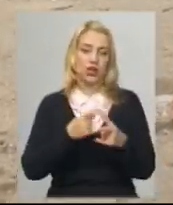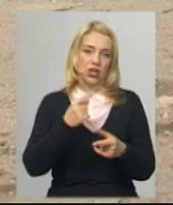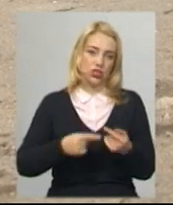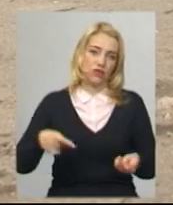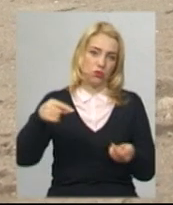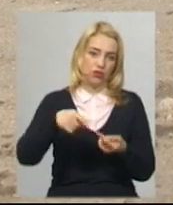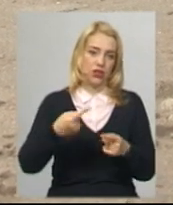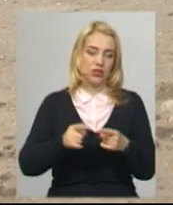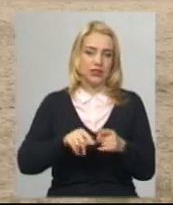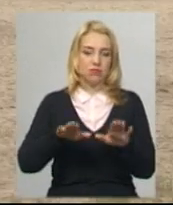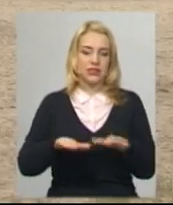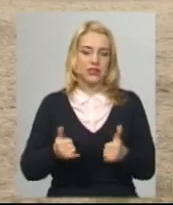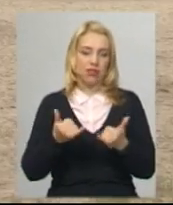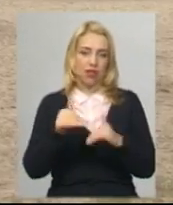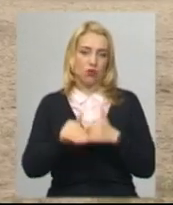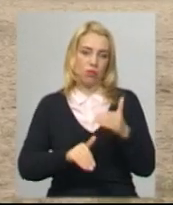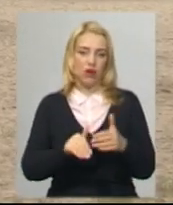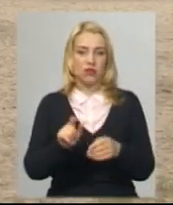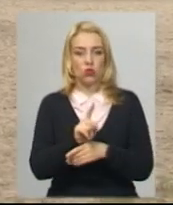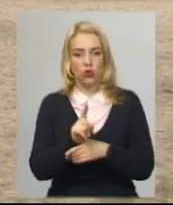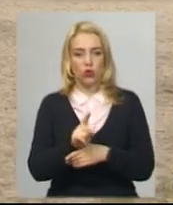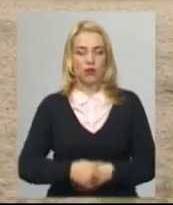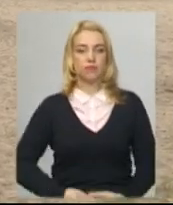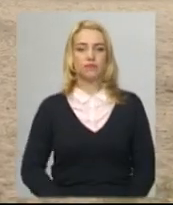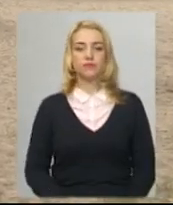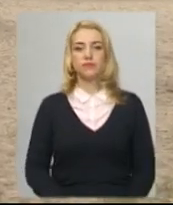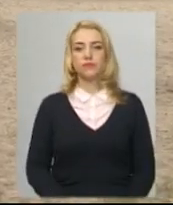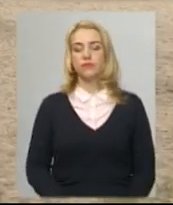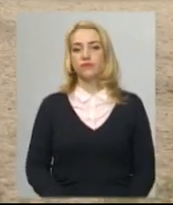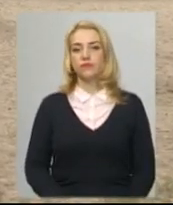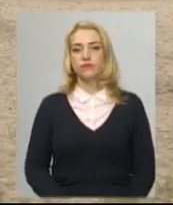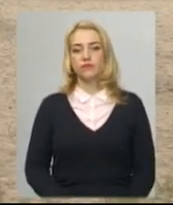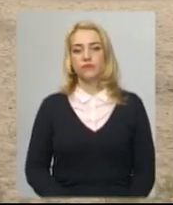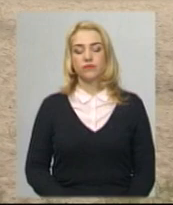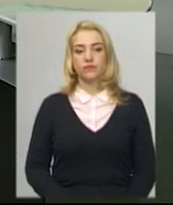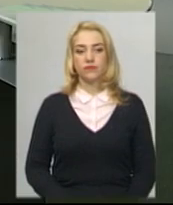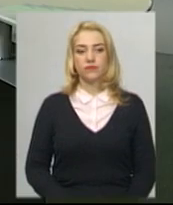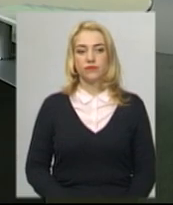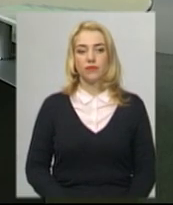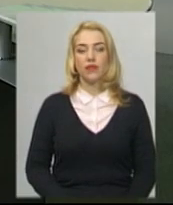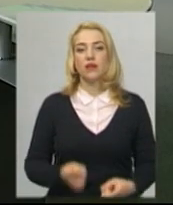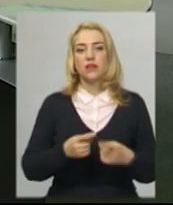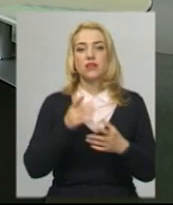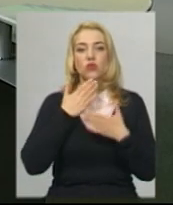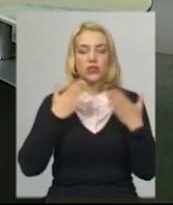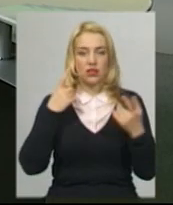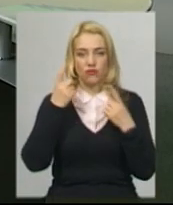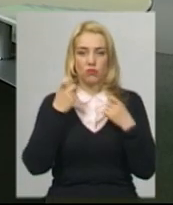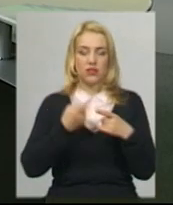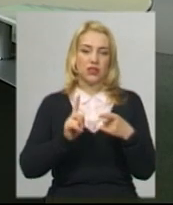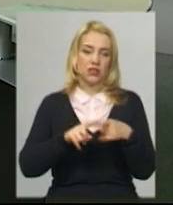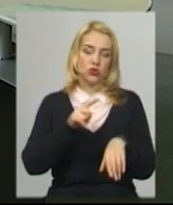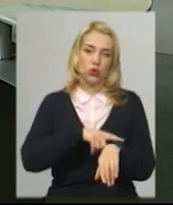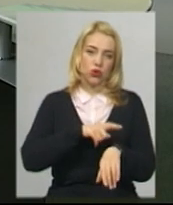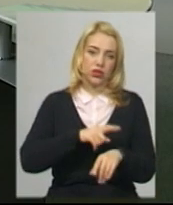купання нормам. Леся Боровець, Віктор Кровий, Іван Мовчан. Новини на Суспільному. Хмельницький. Це була остання інформація на